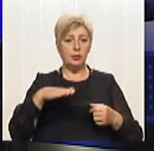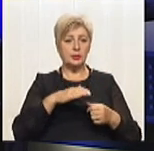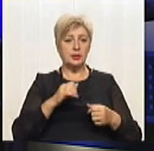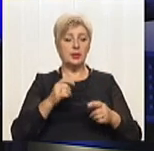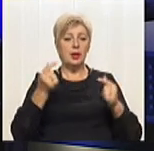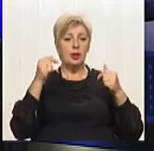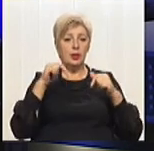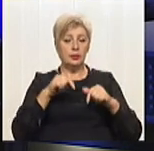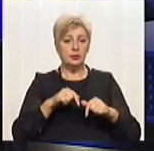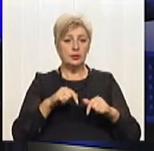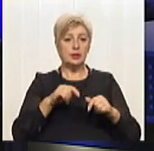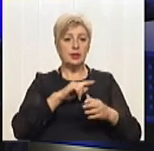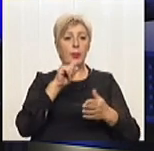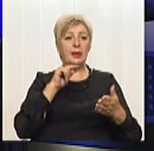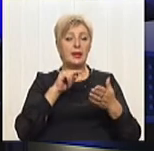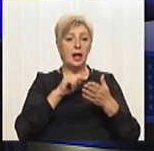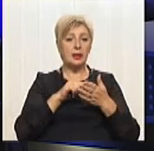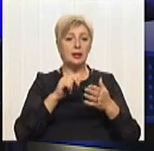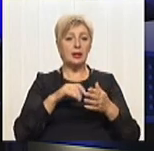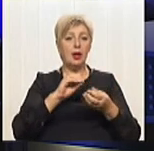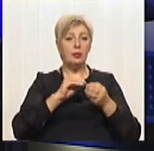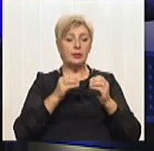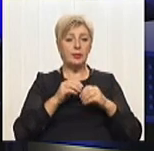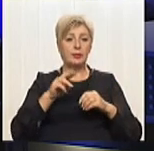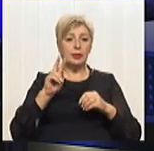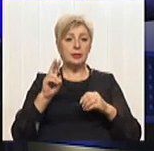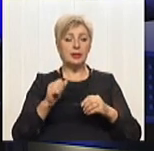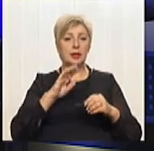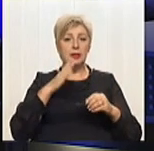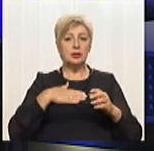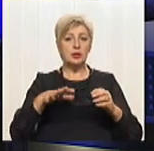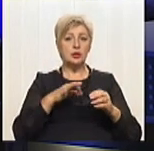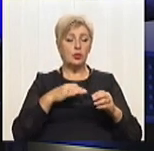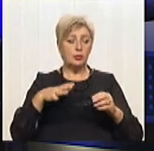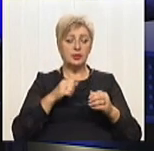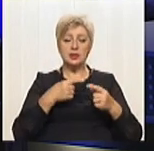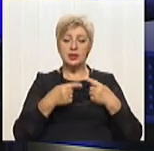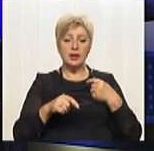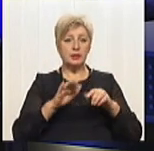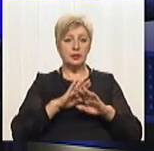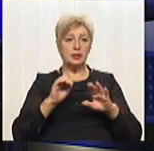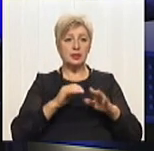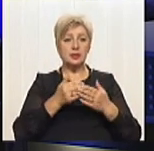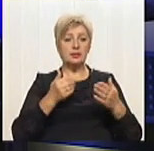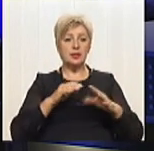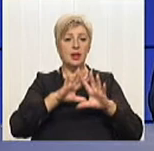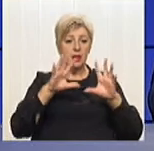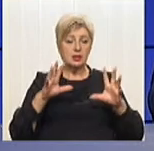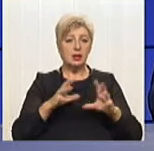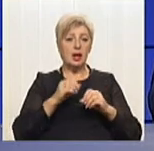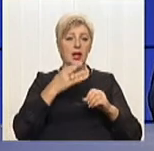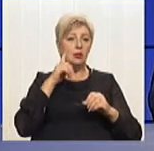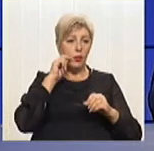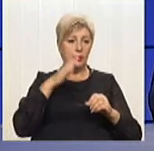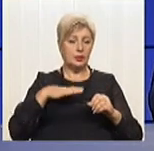В цих питаннях проблематика нашої області не відрізняється від загальної національної. І дуже добре, що